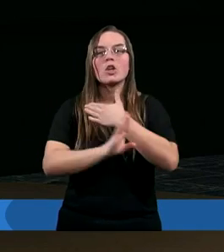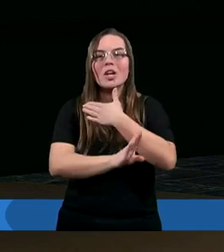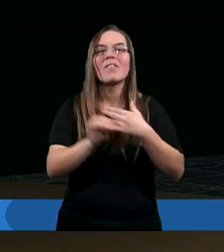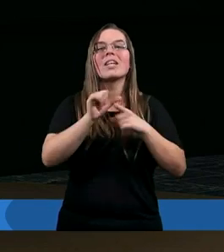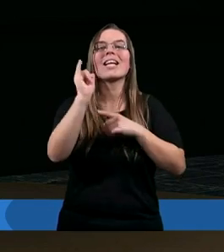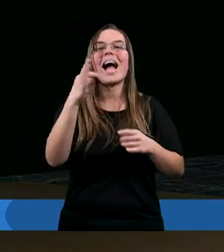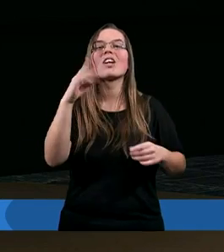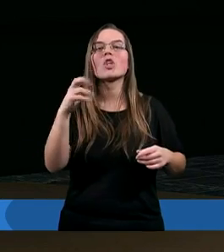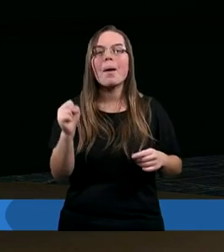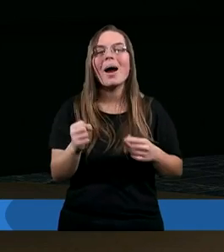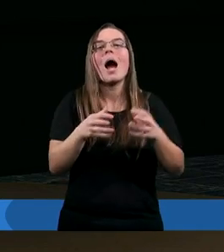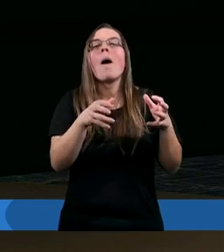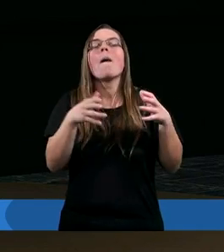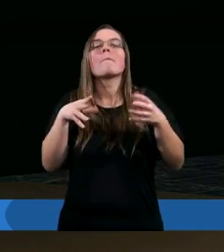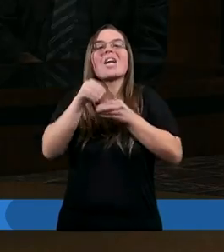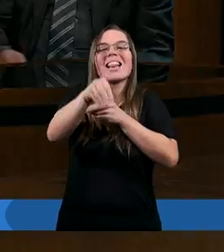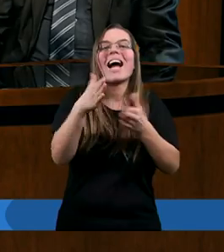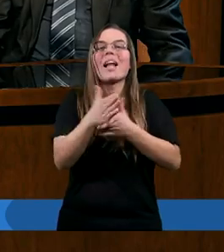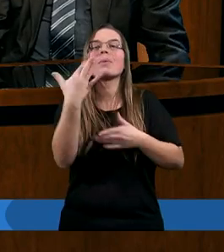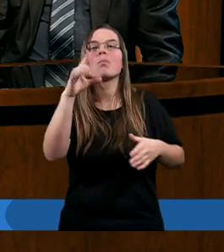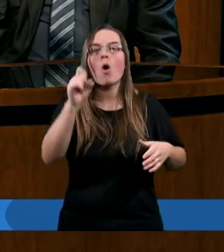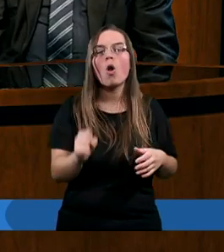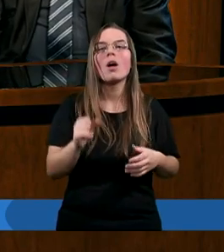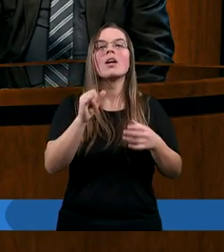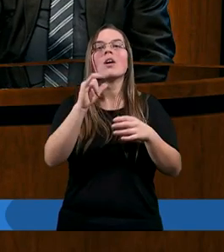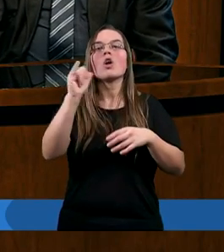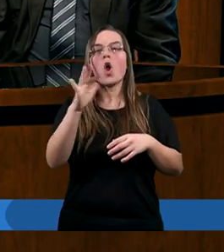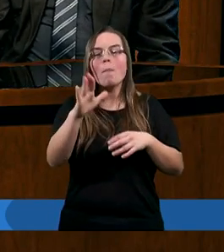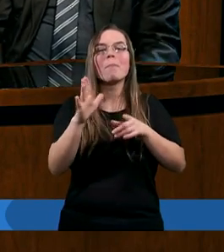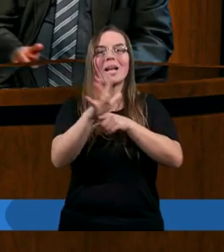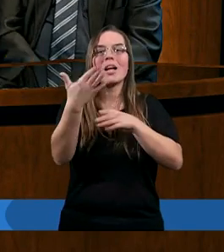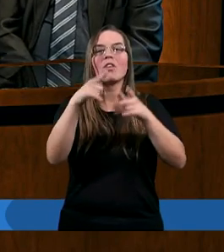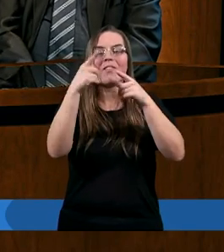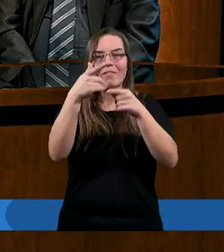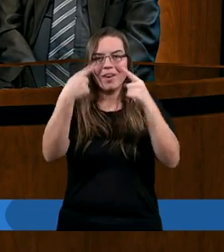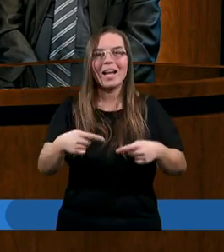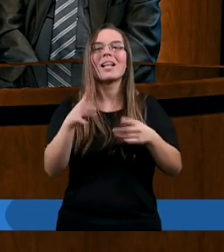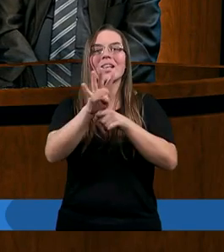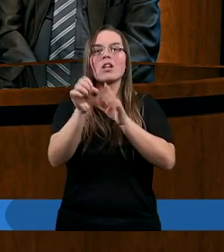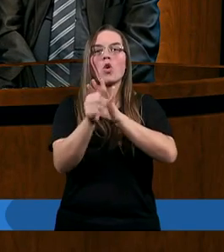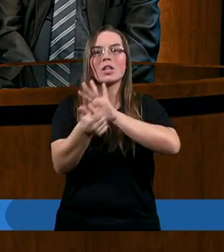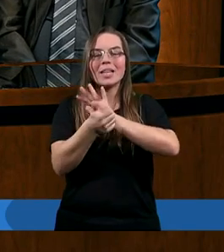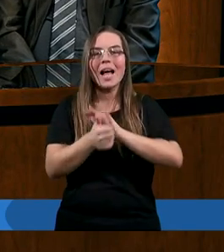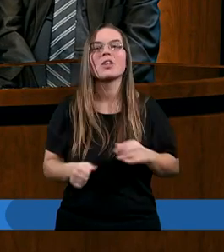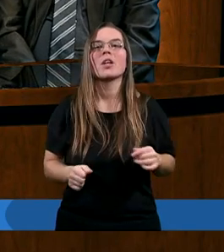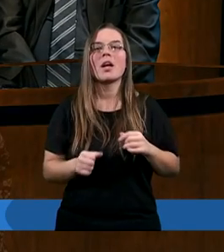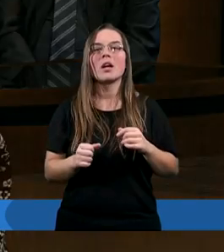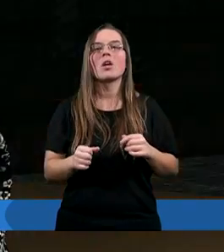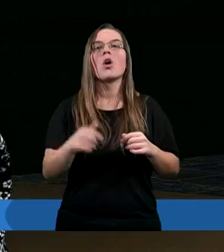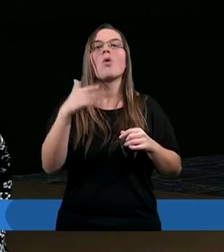jak szata przeżarta przez molę. Job piętnasty rozdział wersety czternaście do szesnaście